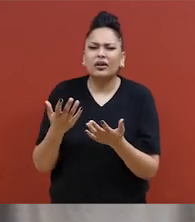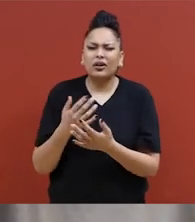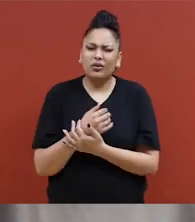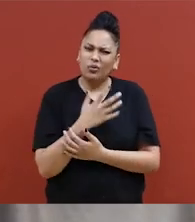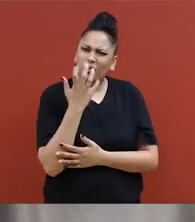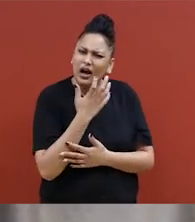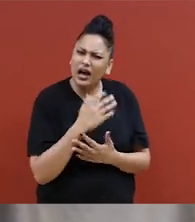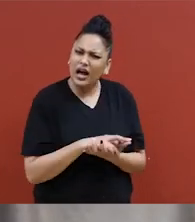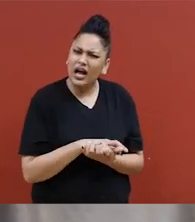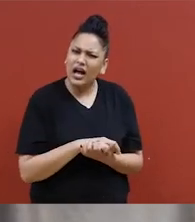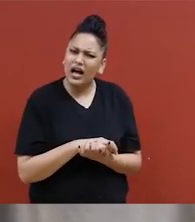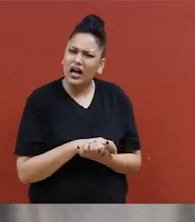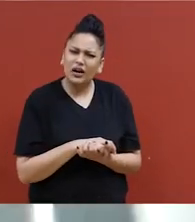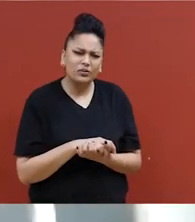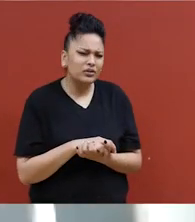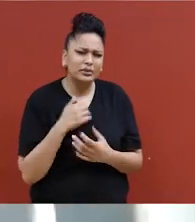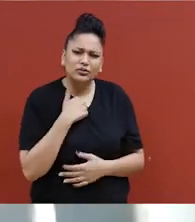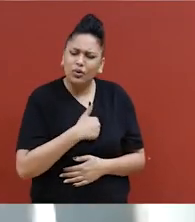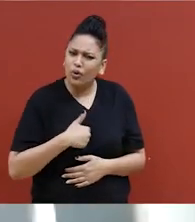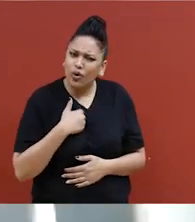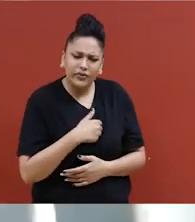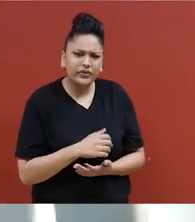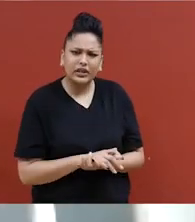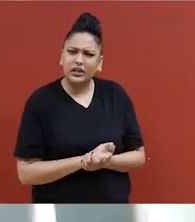Wow, je suis désolée d'entendre ça.